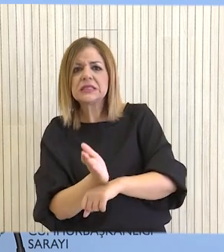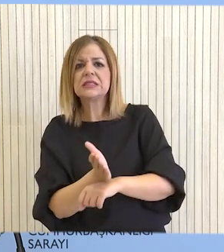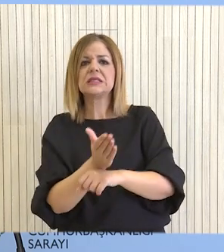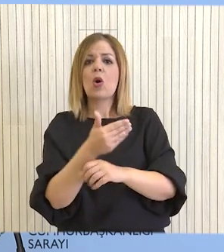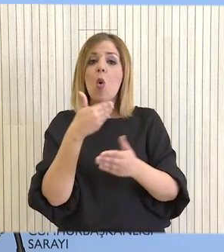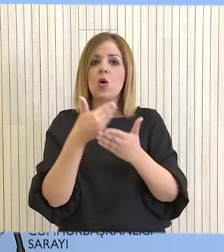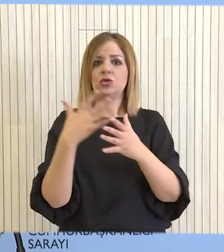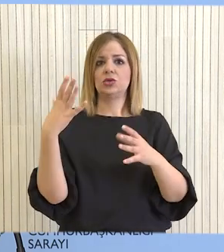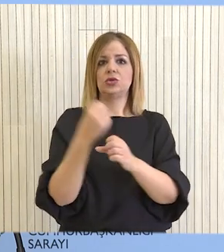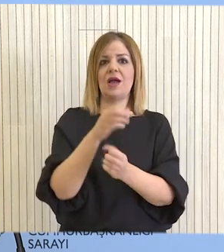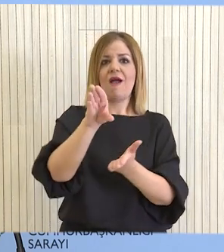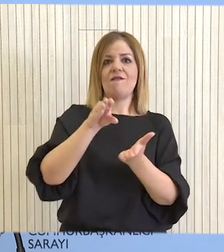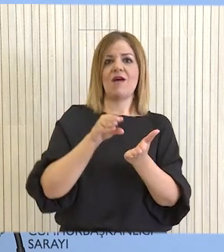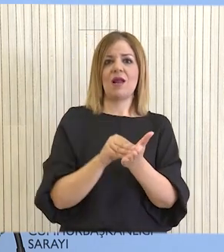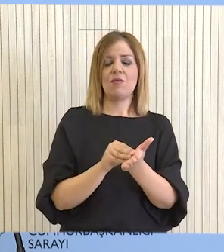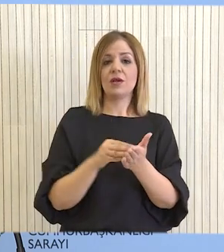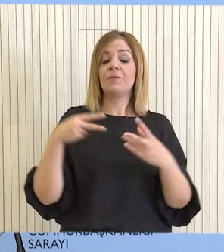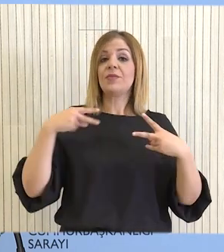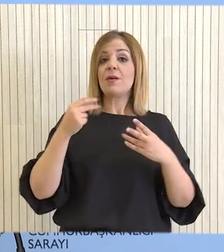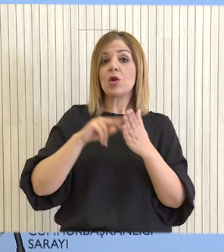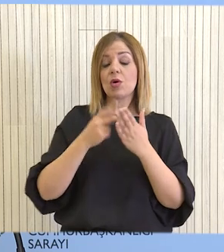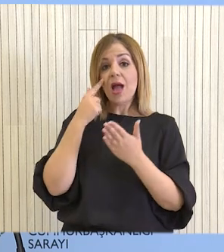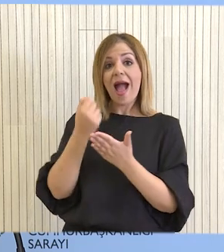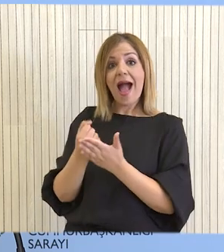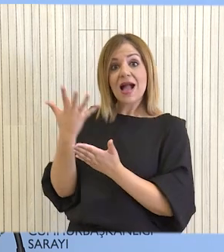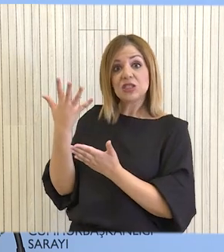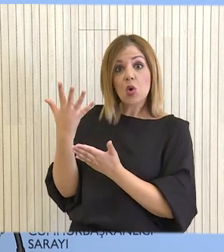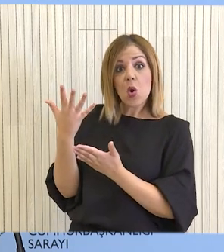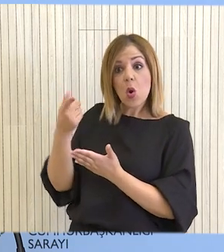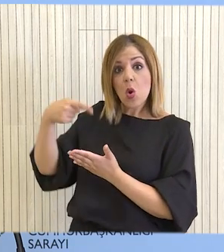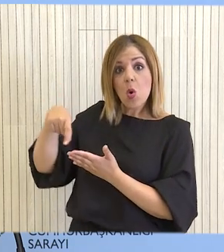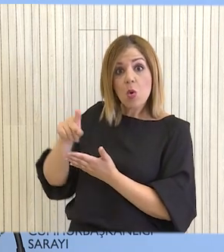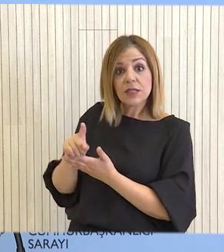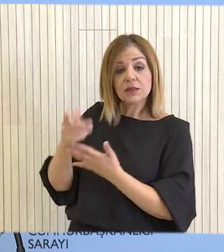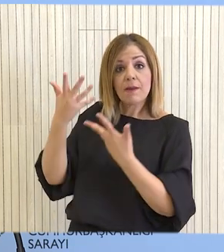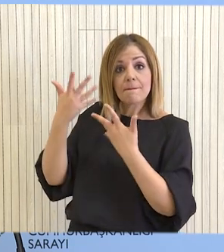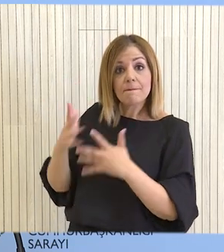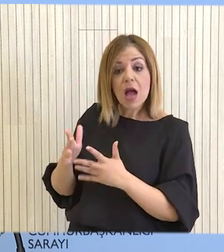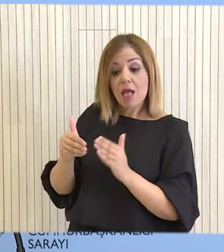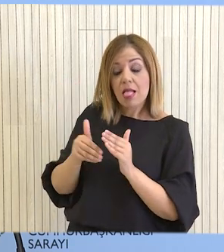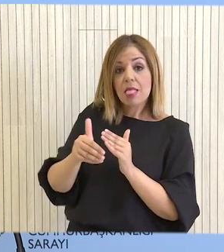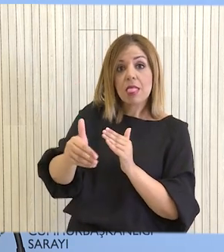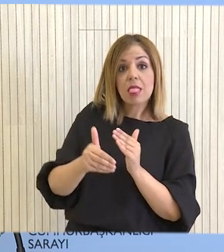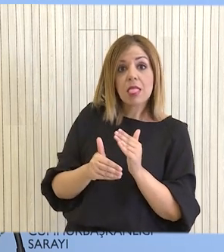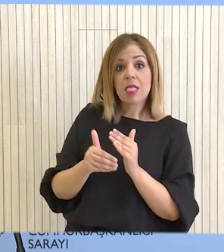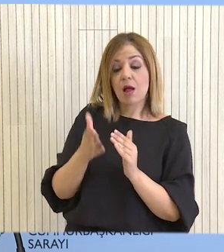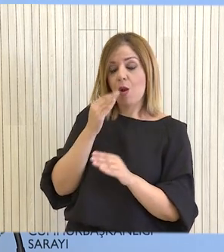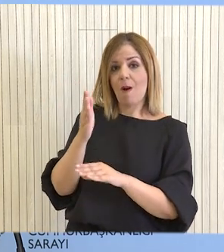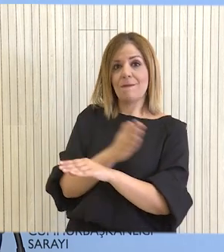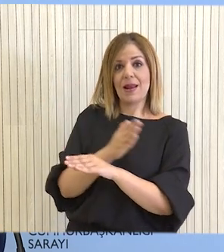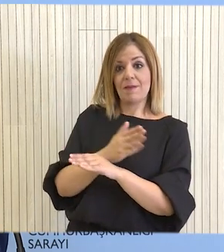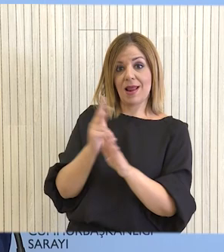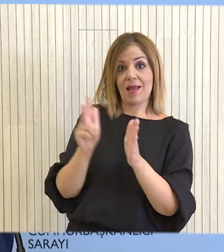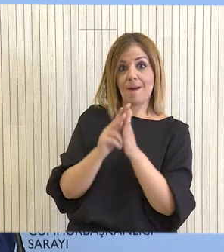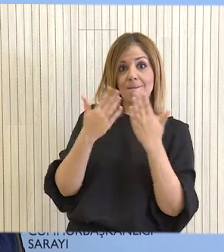τεθεί η εφαρμογή στον δημοσιοτομέα είναι κάτι το οποίο το Υπουργείο Οικονομικών έχει αξιολογήσει και αξιολογεί και το αμέσως επόμενο διάστημα αφού προηγήθηκε ήδη η